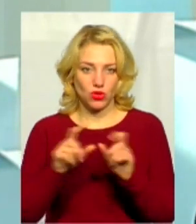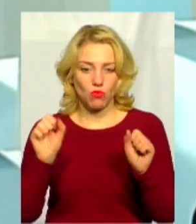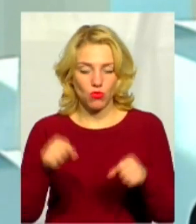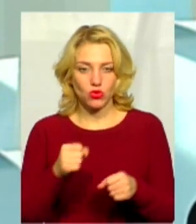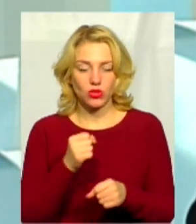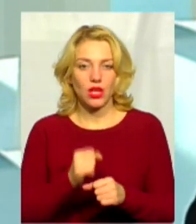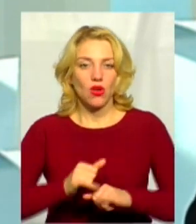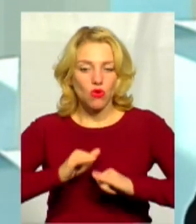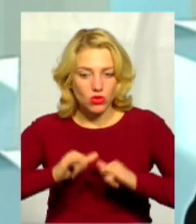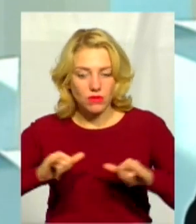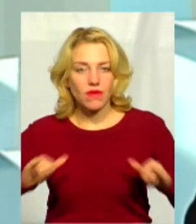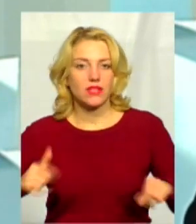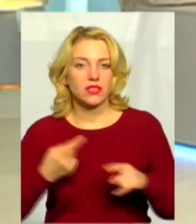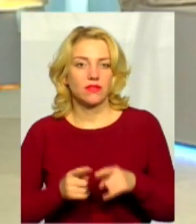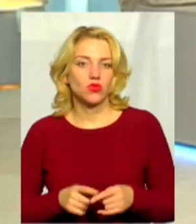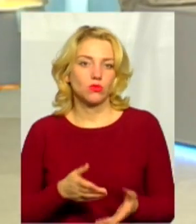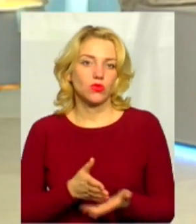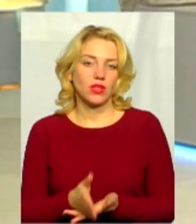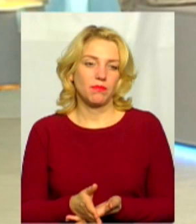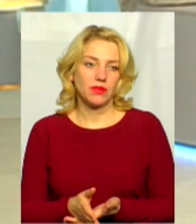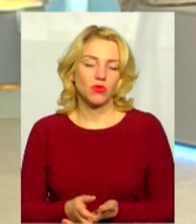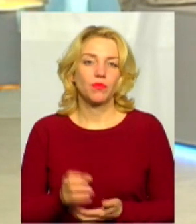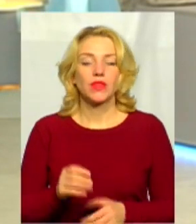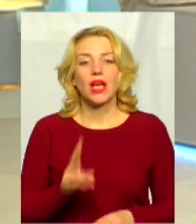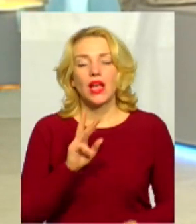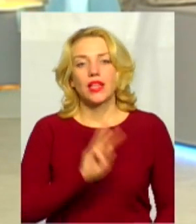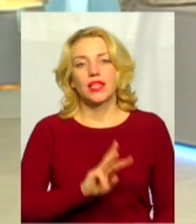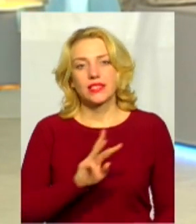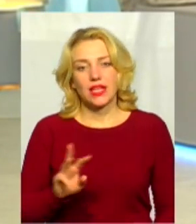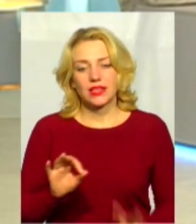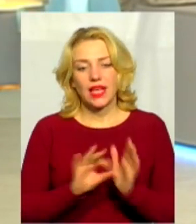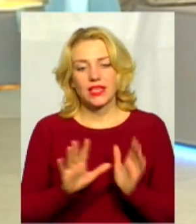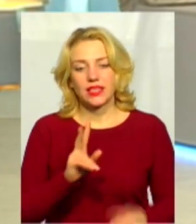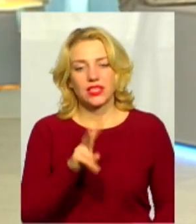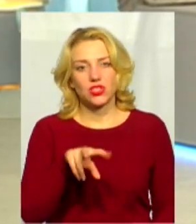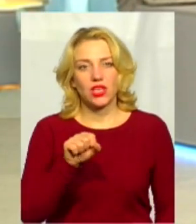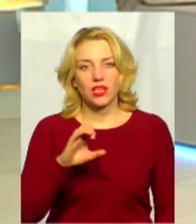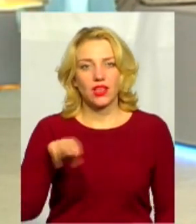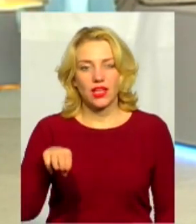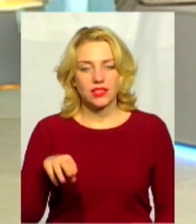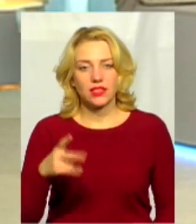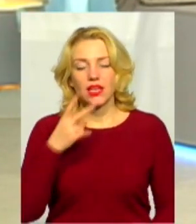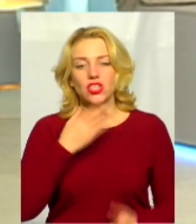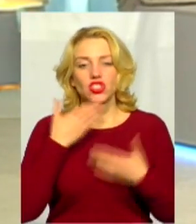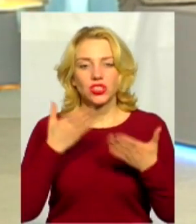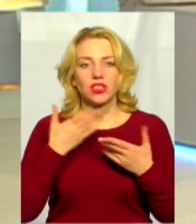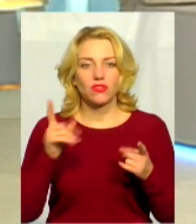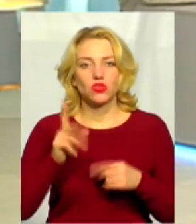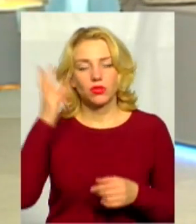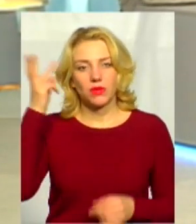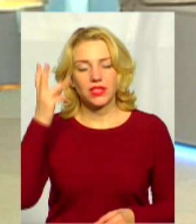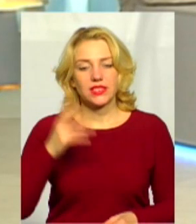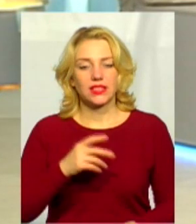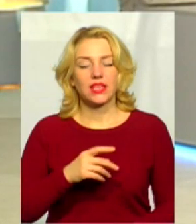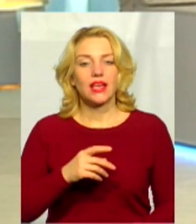і вони насправді рухаються. Пане Степане, на сайті енергетичного кластеру читав, що Хмельницький енергетичний